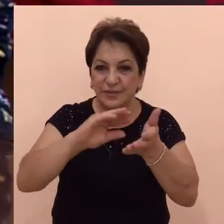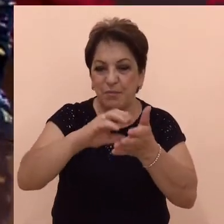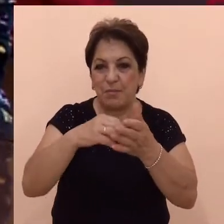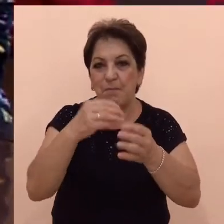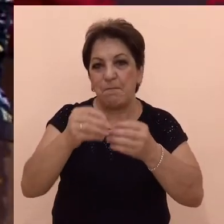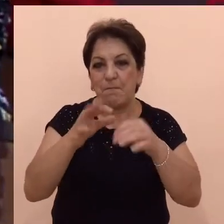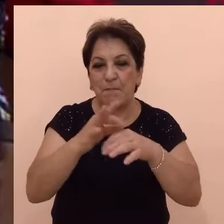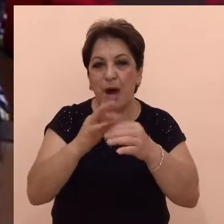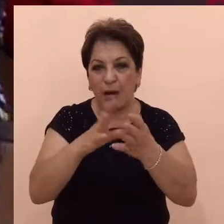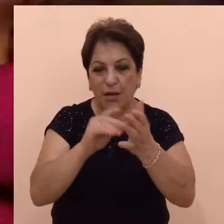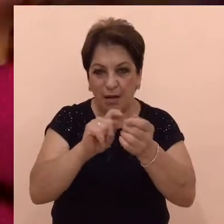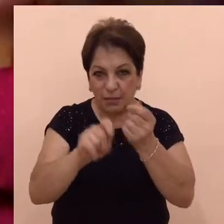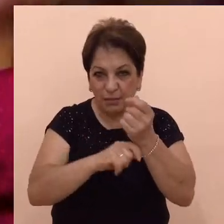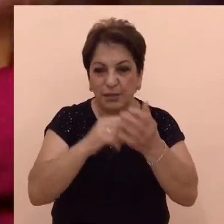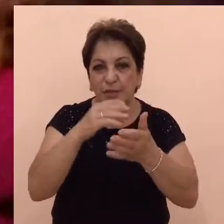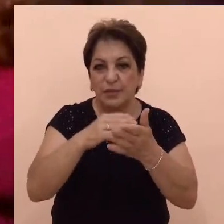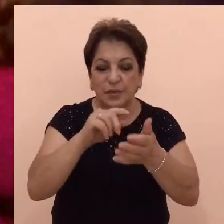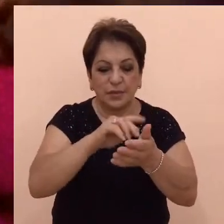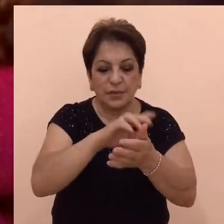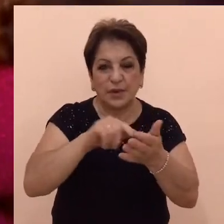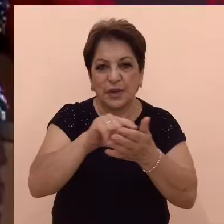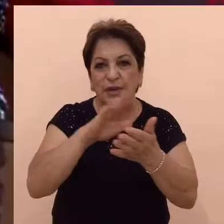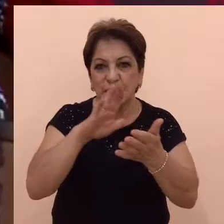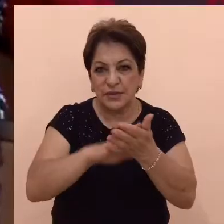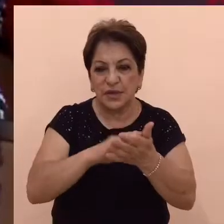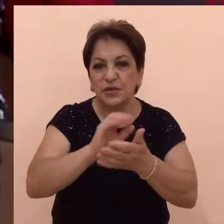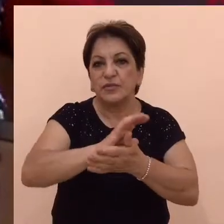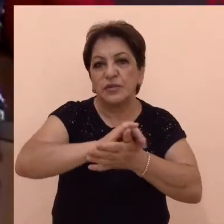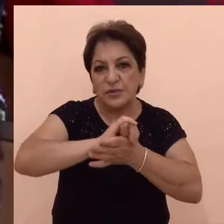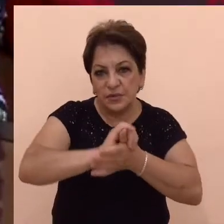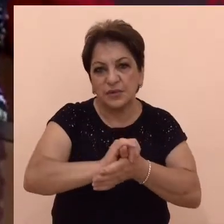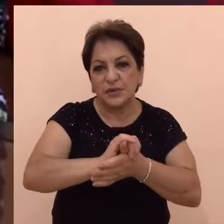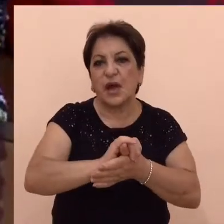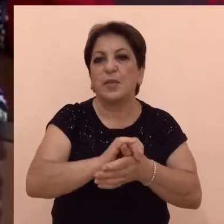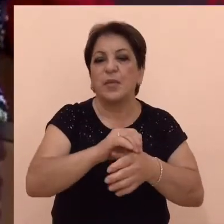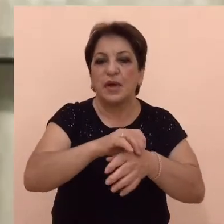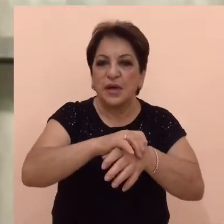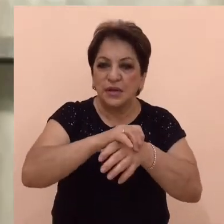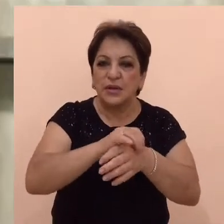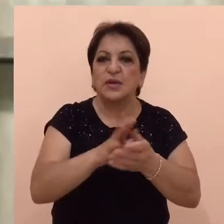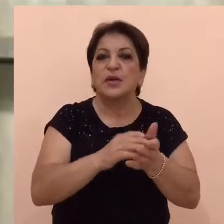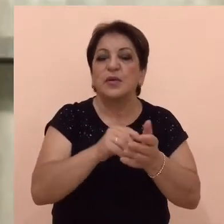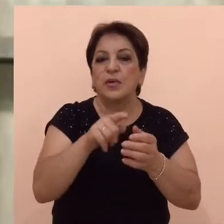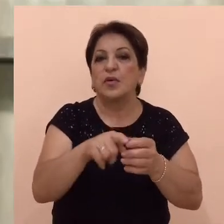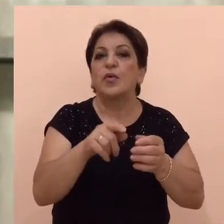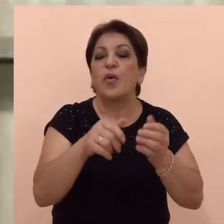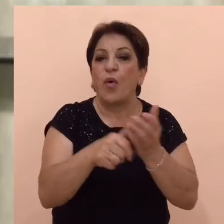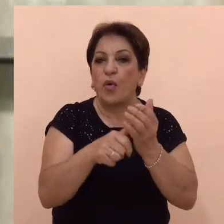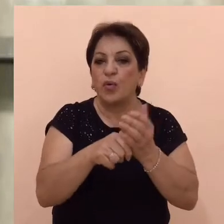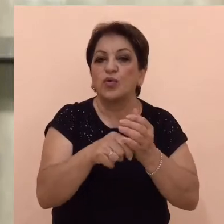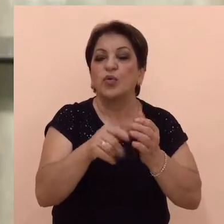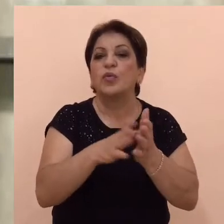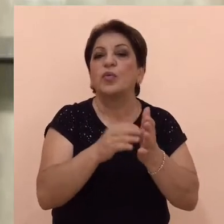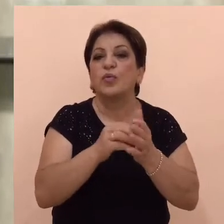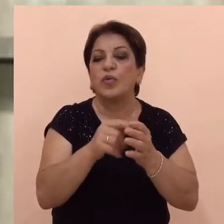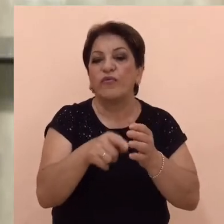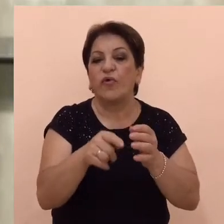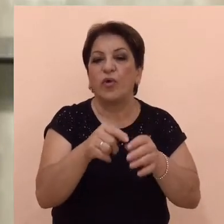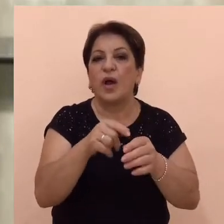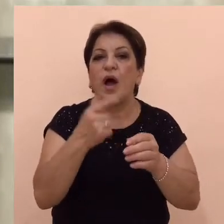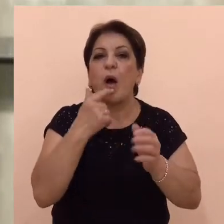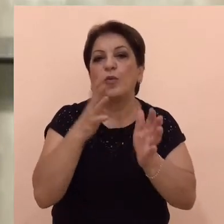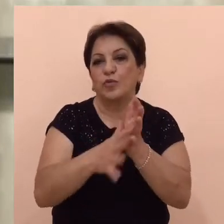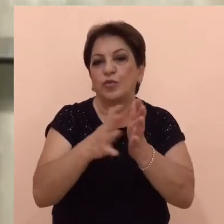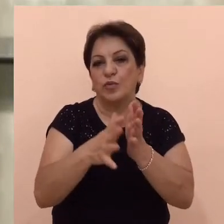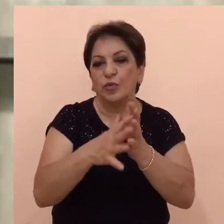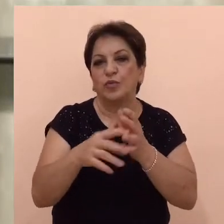հատվածը երկու սայնցիմետր շրջակծով և ուղակի ճնշում գործադրեք։ Այս գործողությունը թույլ է տալիս մեխանիկ որեն դատարեցնել